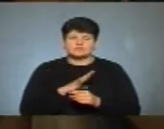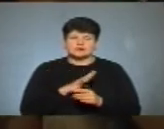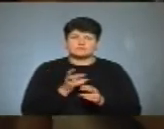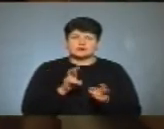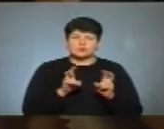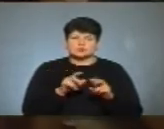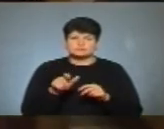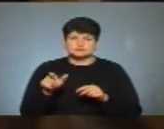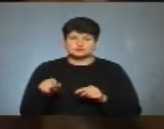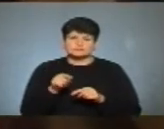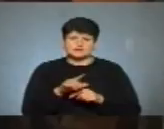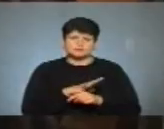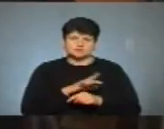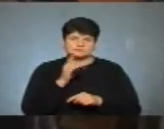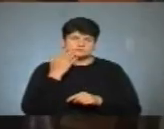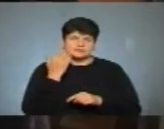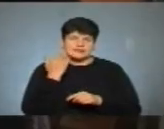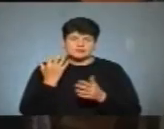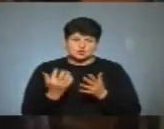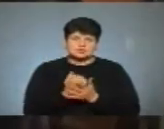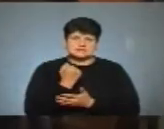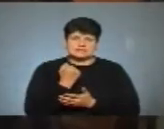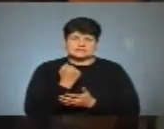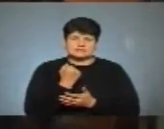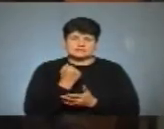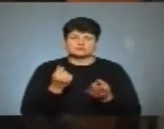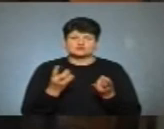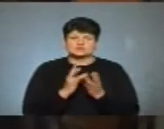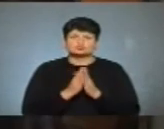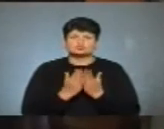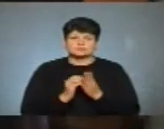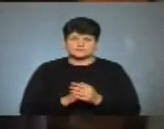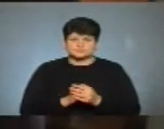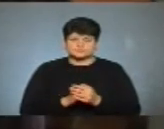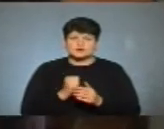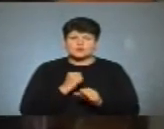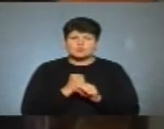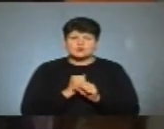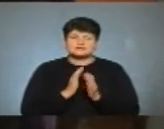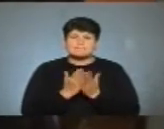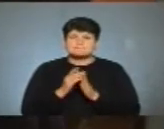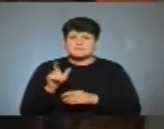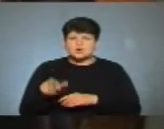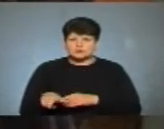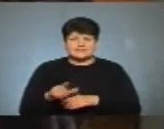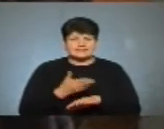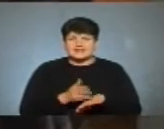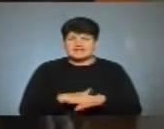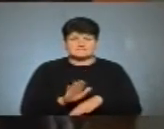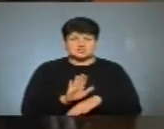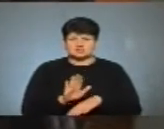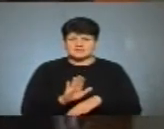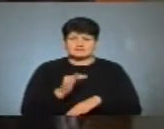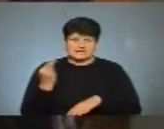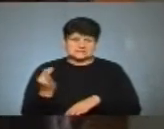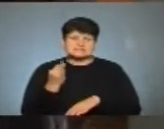відвідувачі, щоб їм було легко знайти потрібну книгу. Робота бібліотека, насправді, не важка, вона